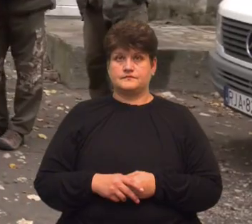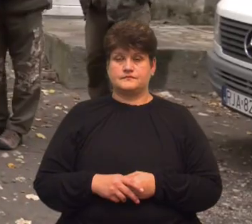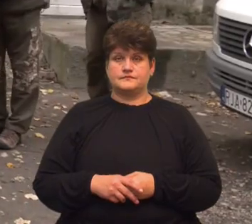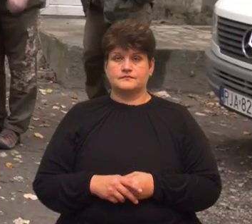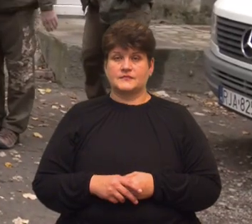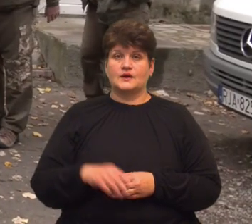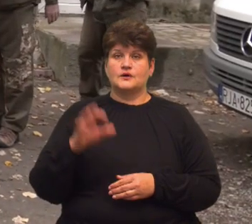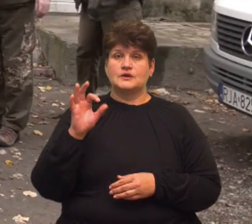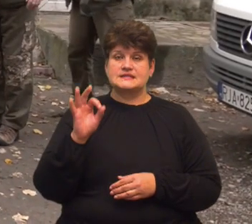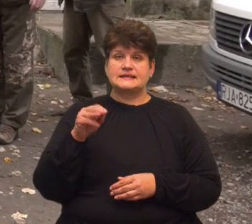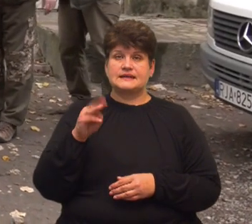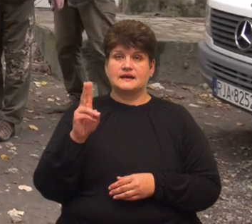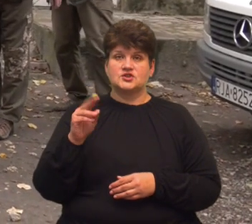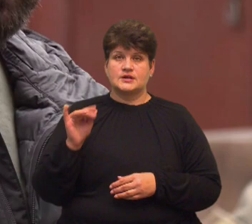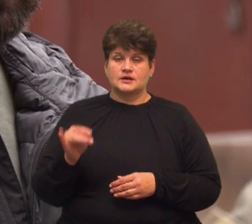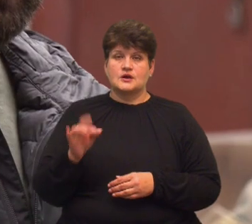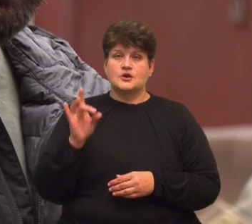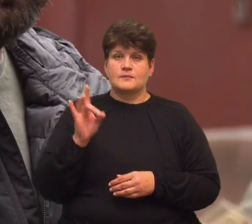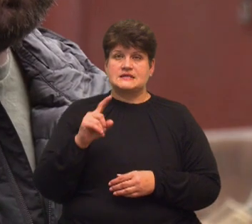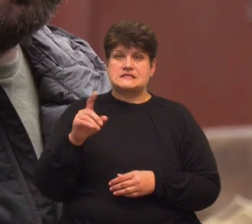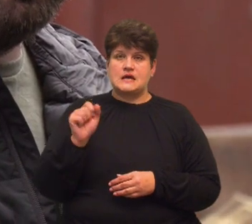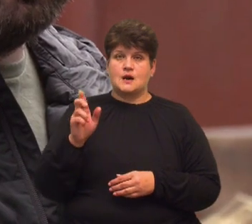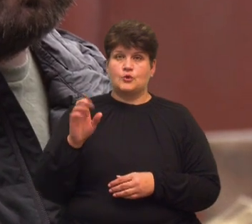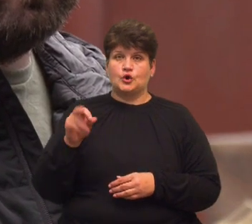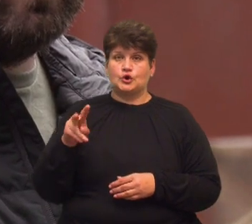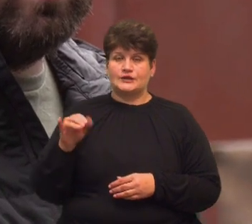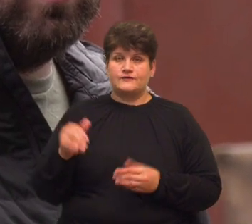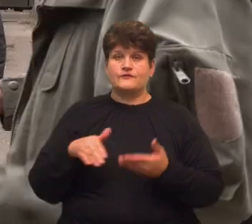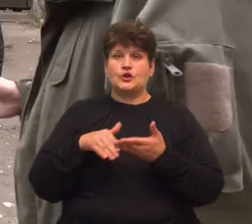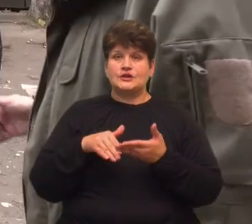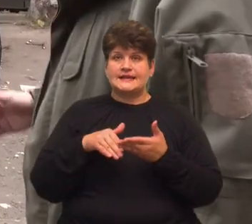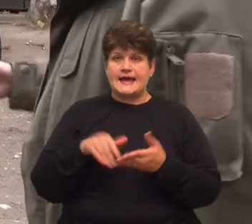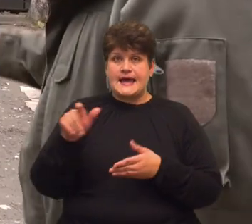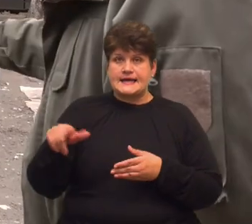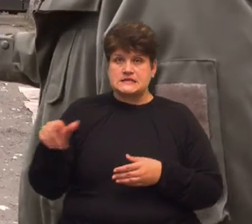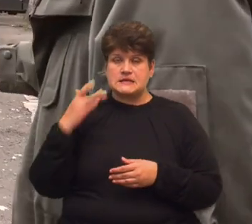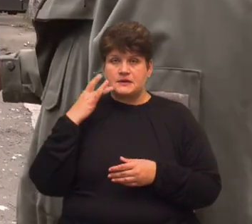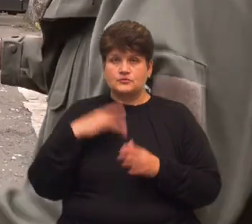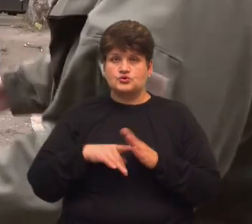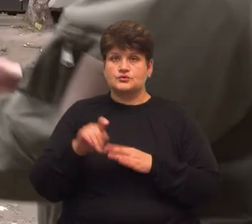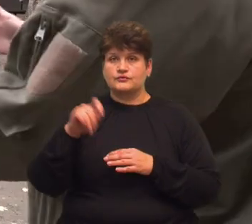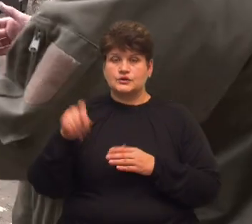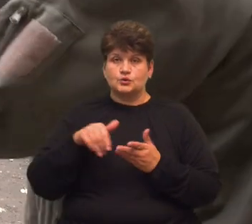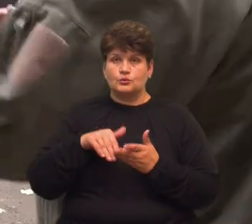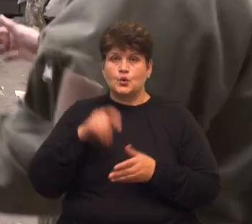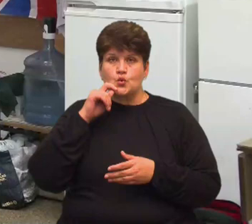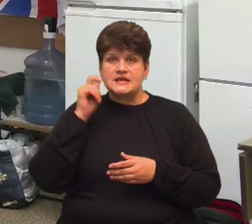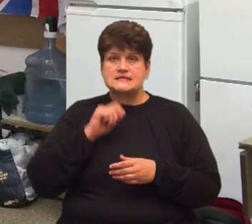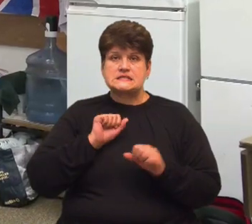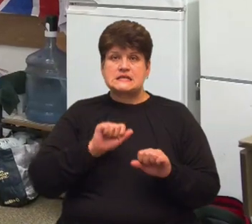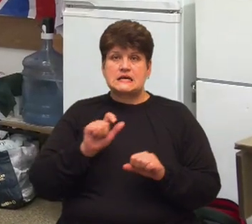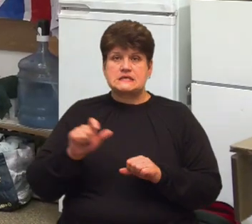Олександр Ткаченко та Роман Заболотовський – волонтери з Америки, які спочатку повномасштабної війни допомагають українським захисникам,